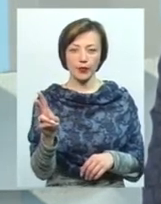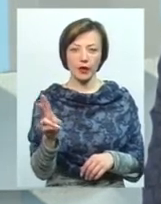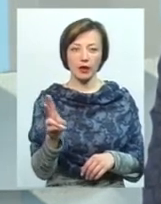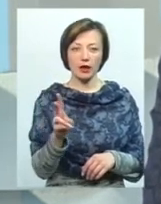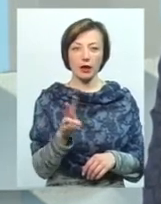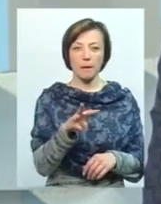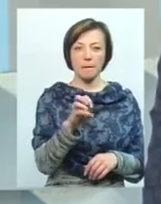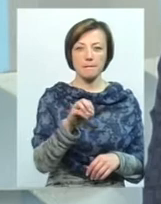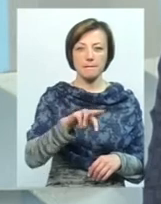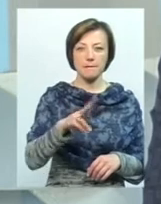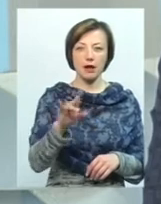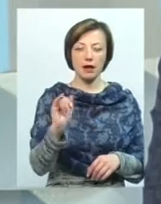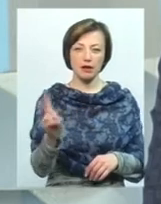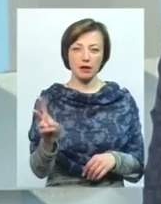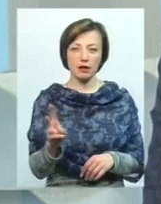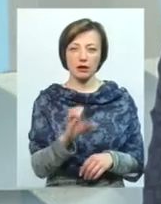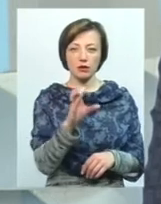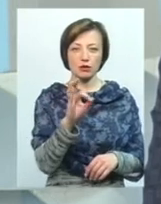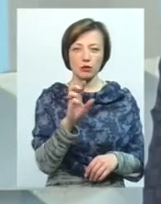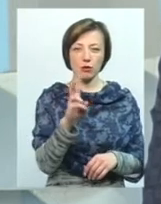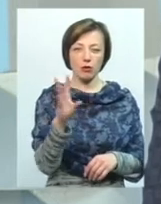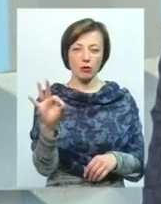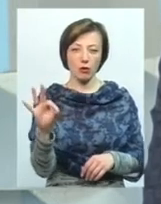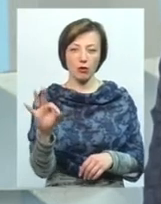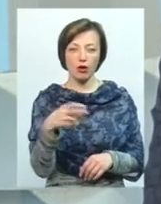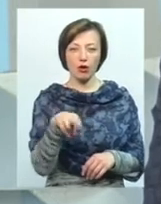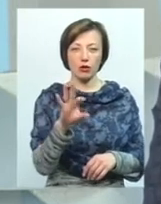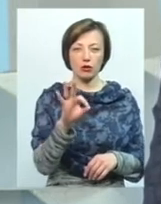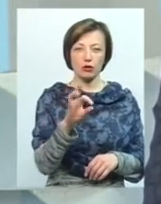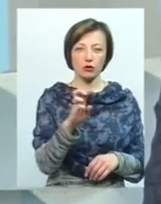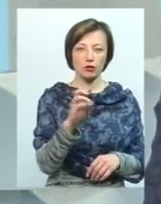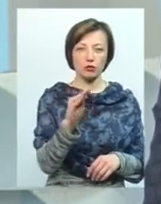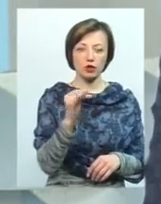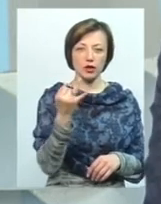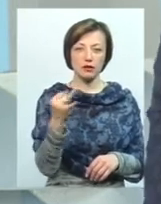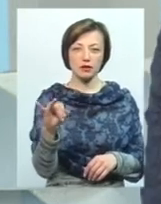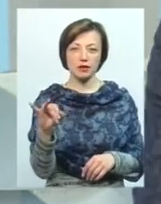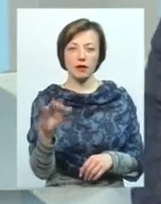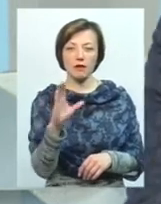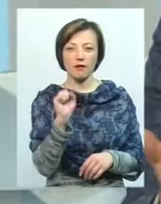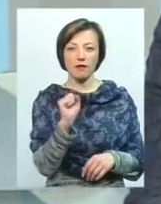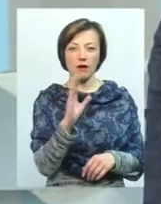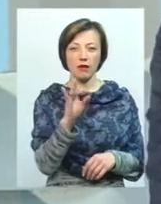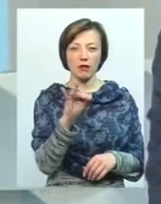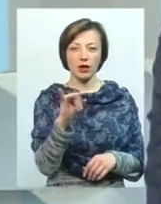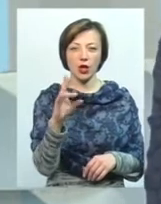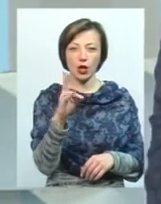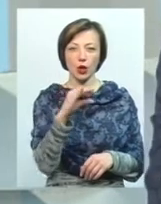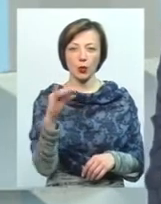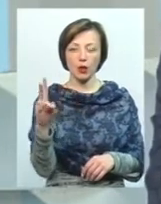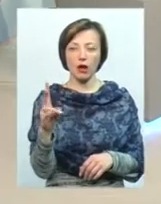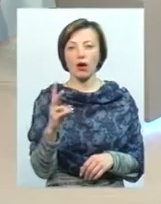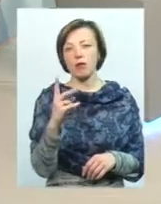Станіслав Мельник, Сопко Анатолій, Добжанський Ігор і Вавренюк Юрій. У них мільйон, або там більше мільйона